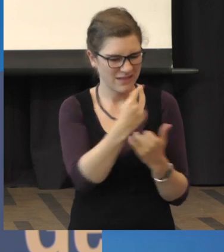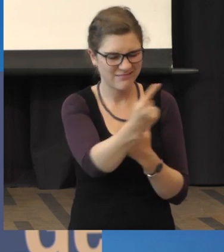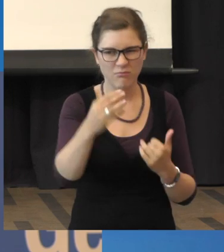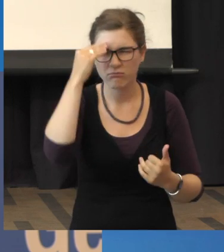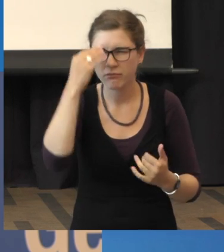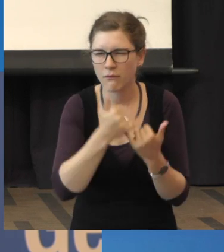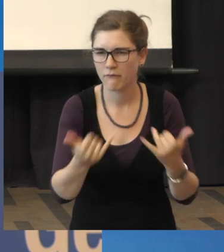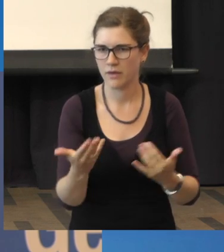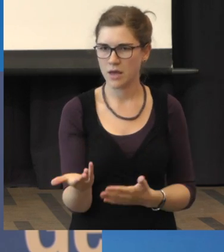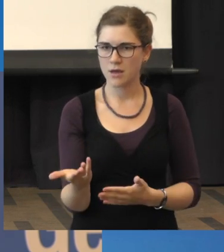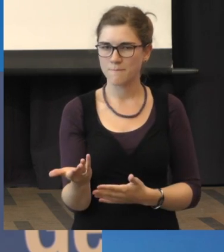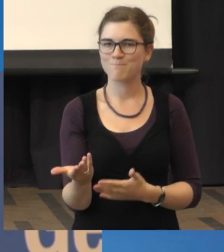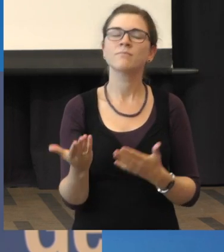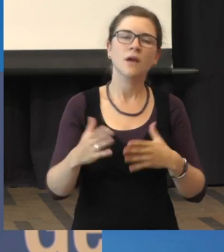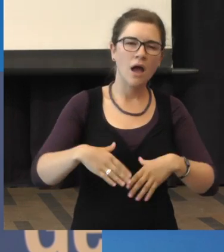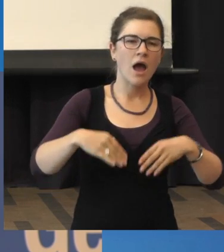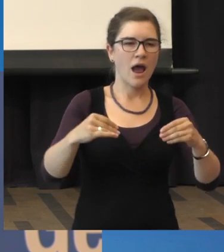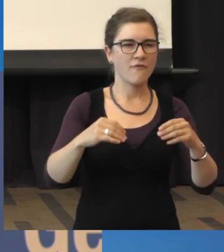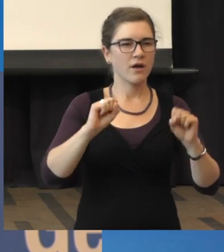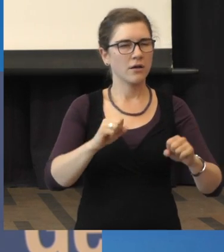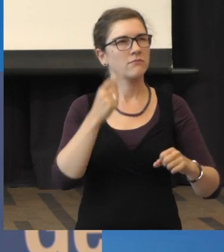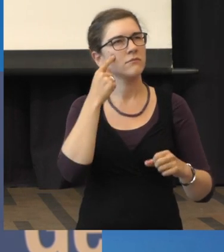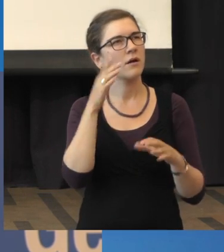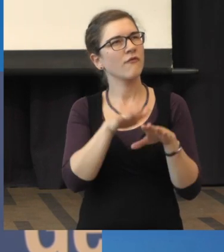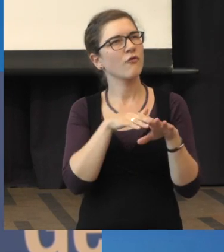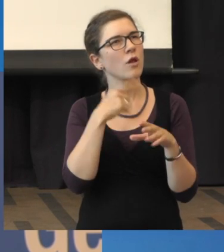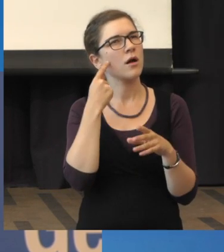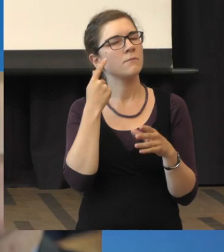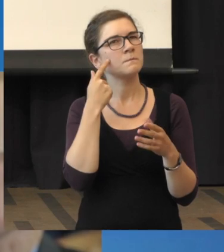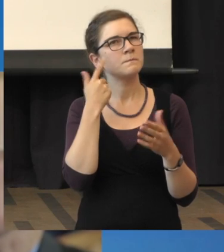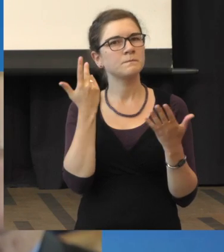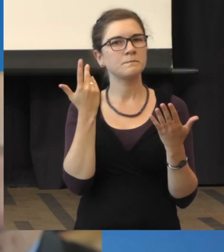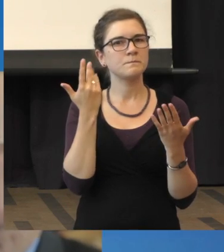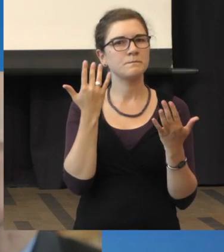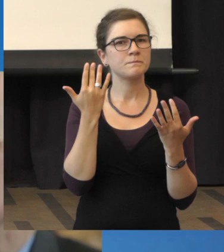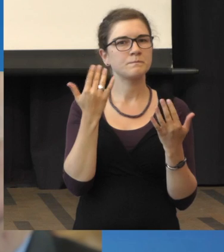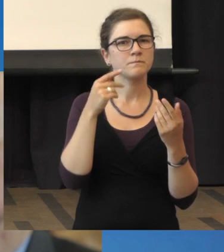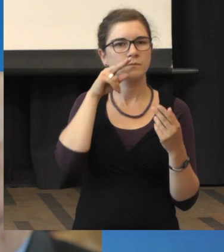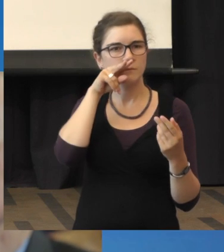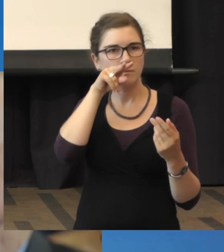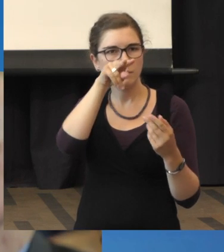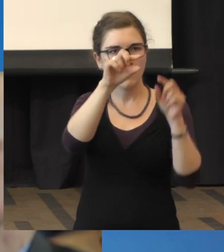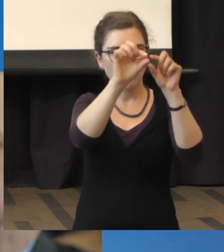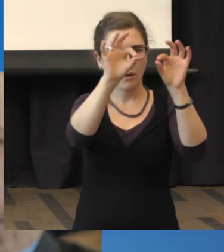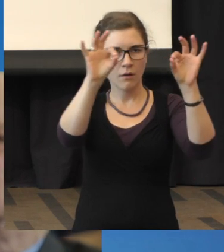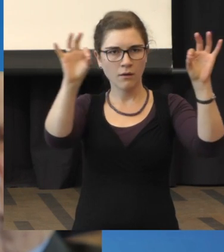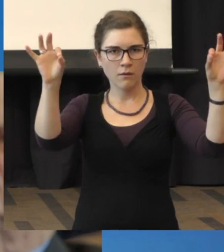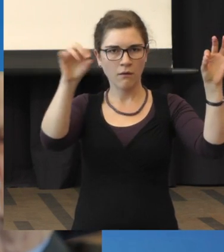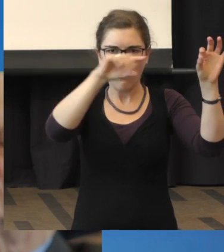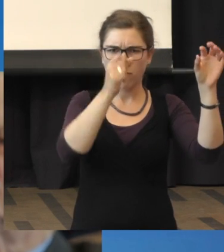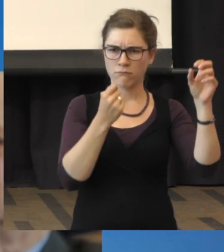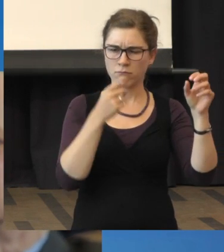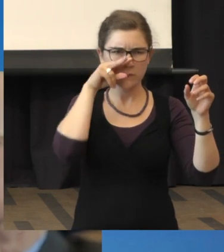Sie merken das im Anfangsstadium, dass Sie auf einmal gerade Linien krumm sehen.